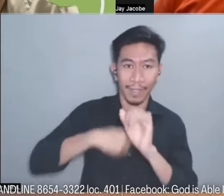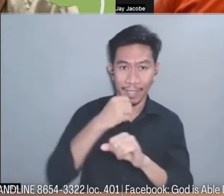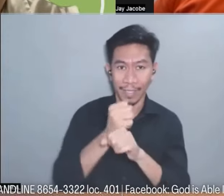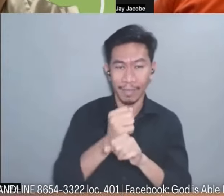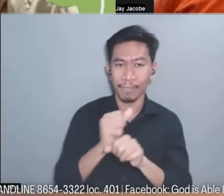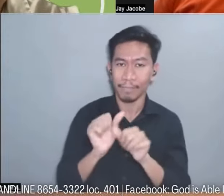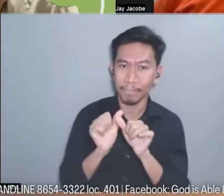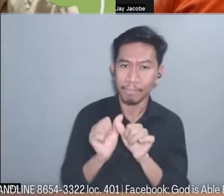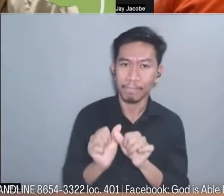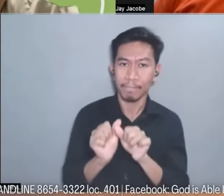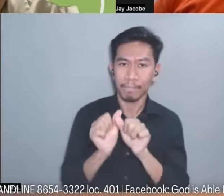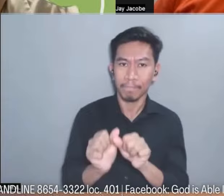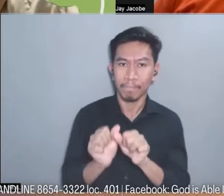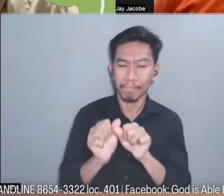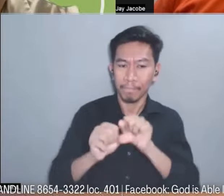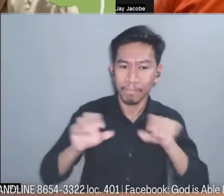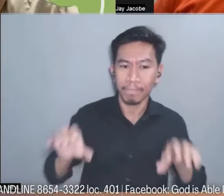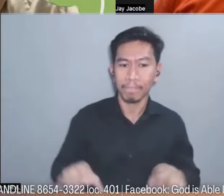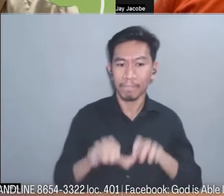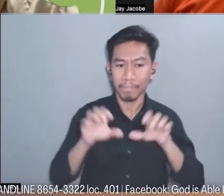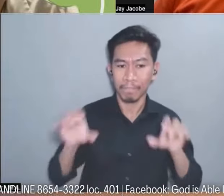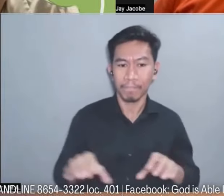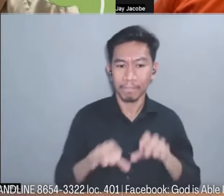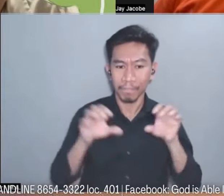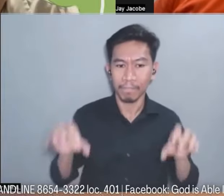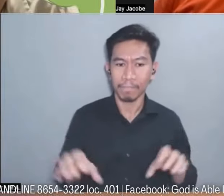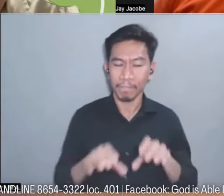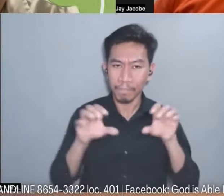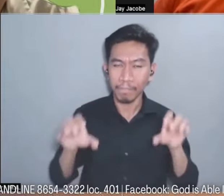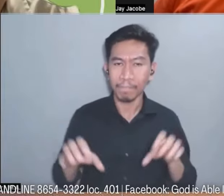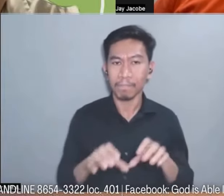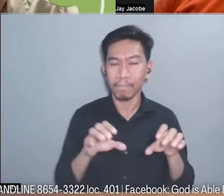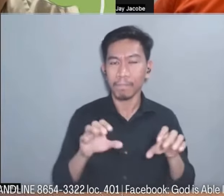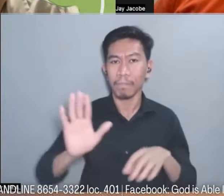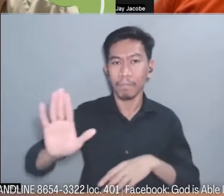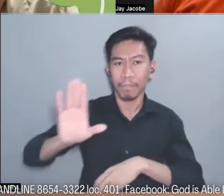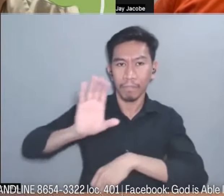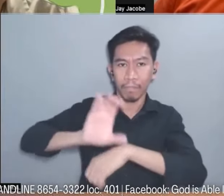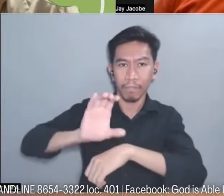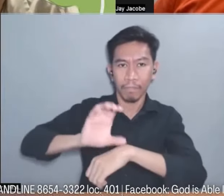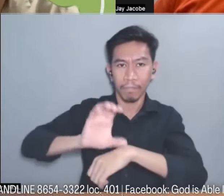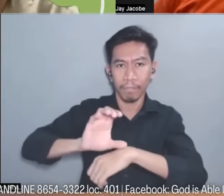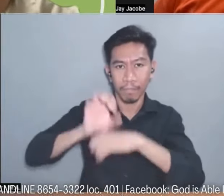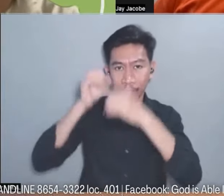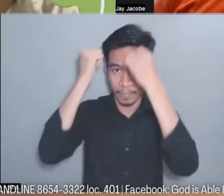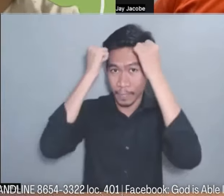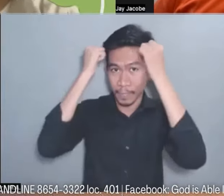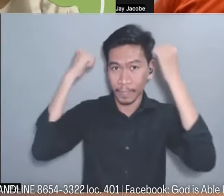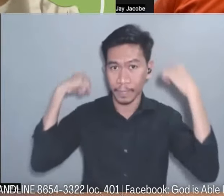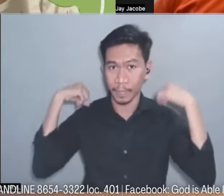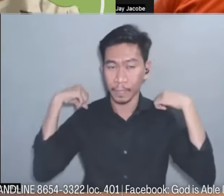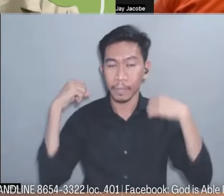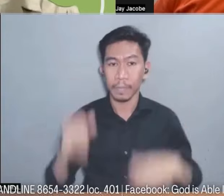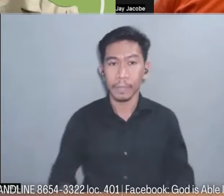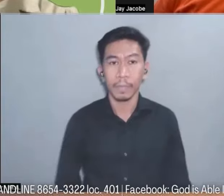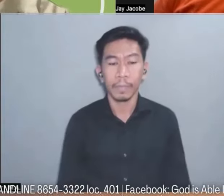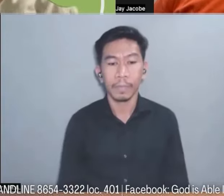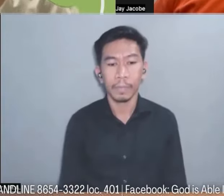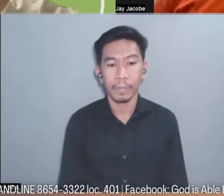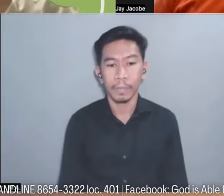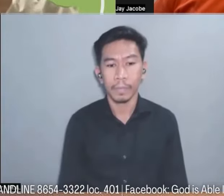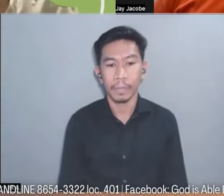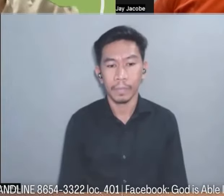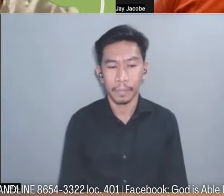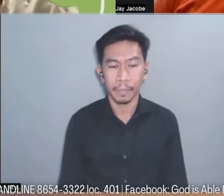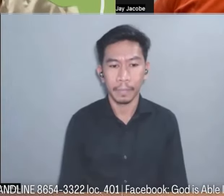Nagtuloy-tuloy po ako ng pastoral calling while working doon po sa church na yun. So nung ako po ako ay nagkaroon ng tatlong